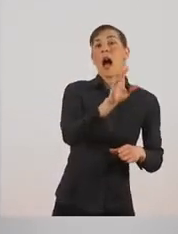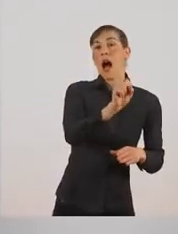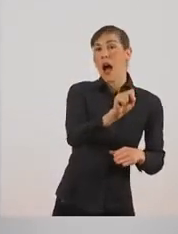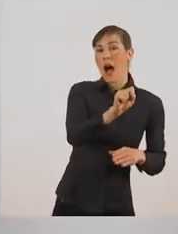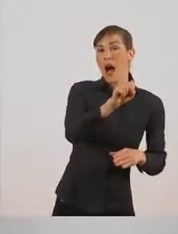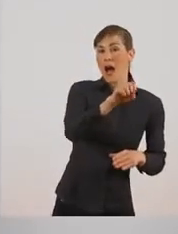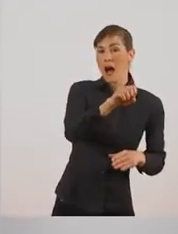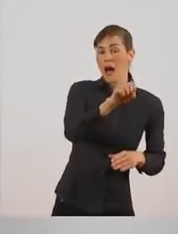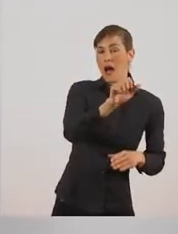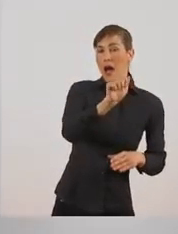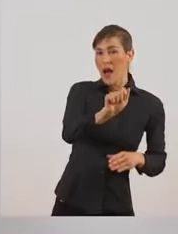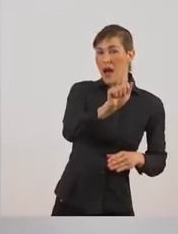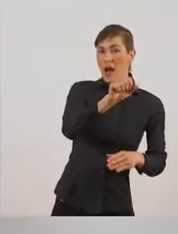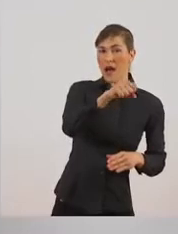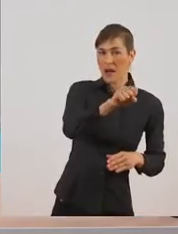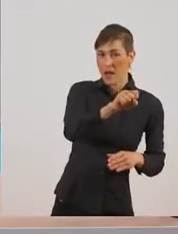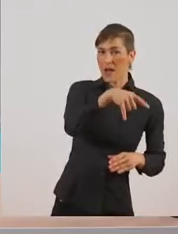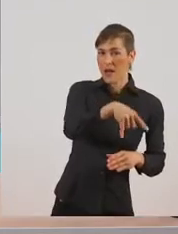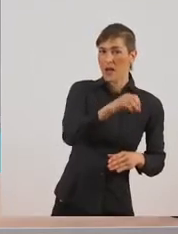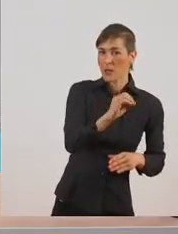αυτά που δεν έχουν σπονδυλική στήλη.